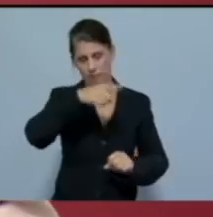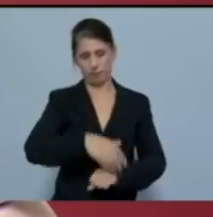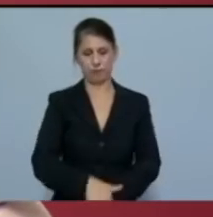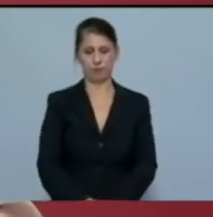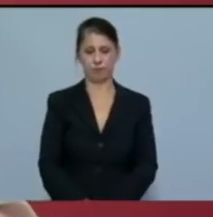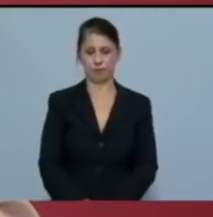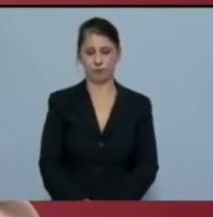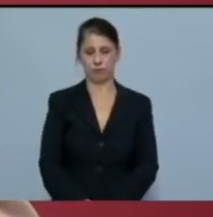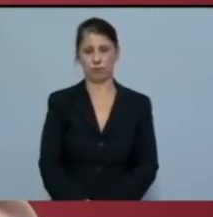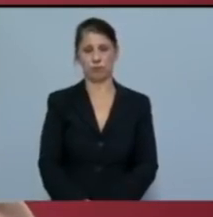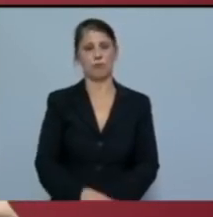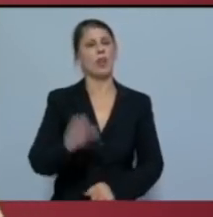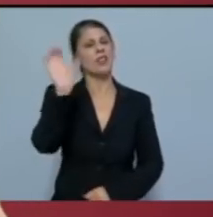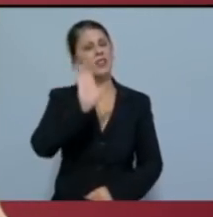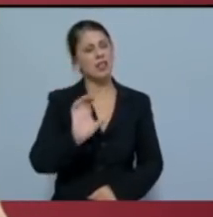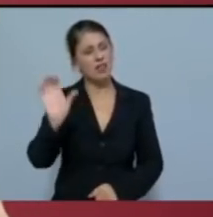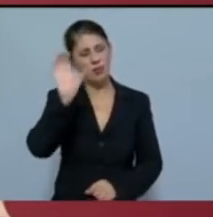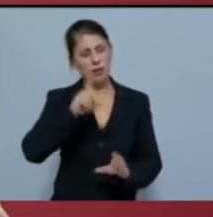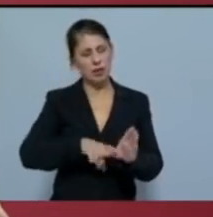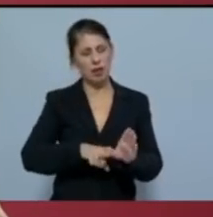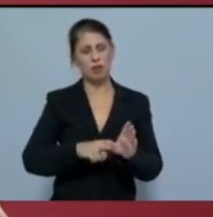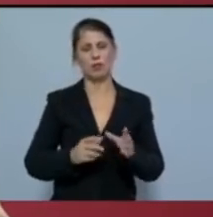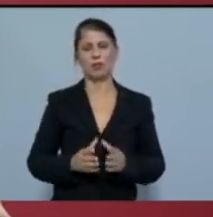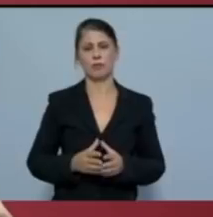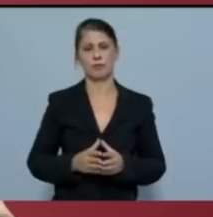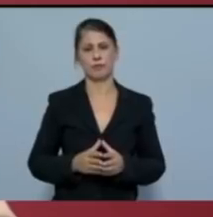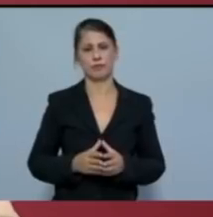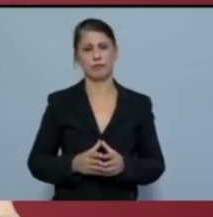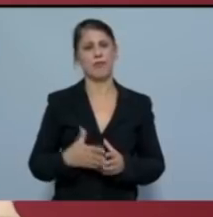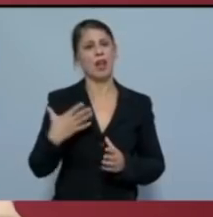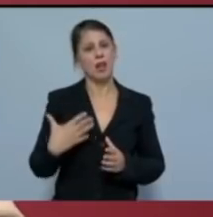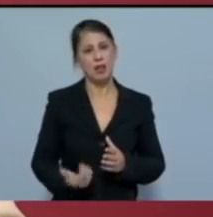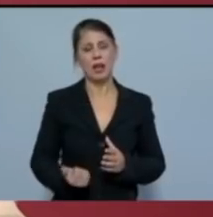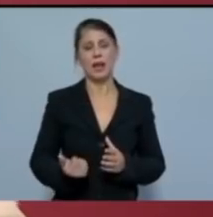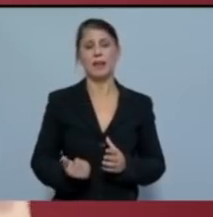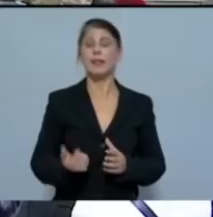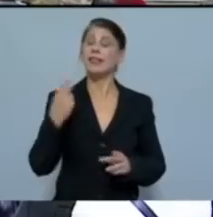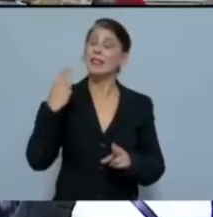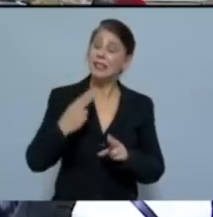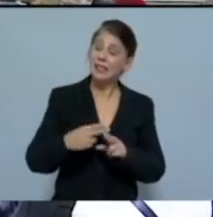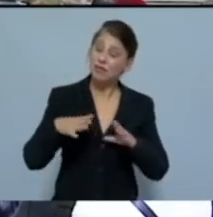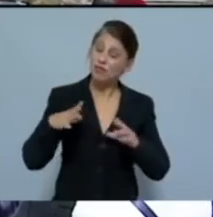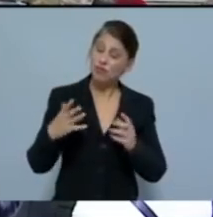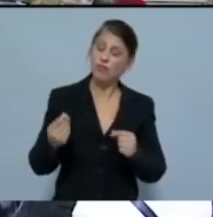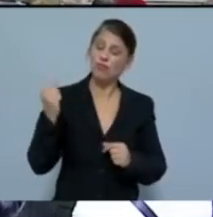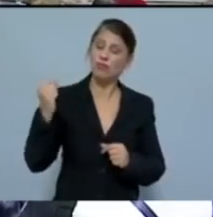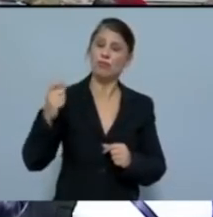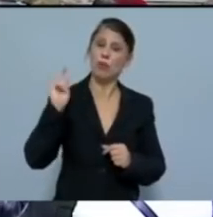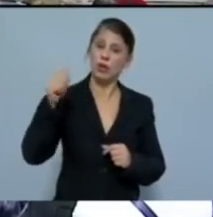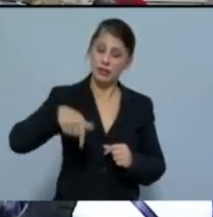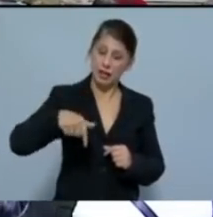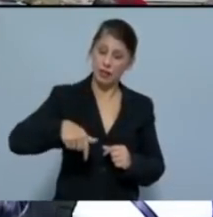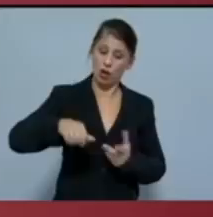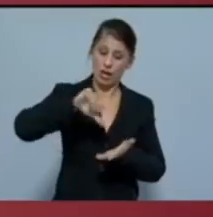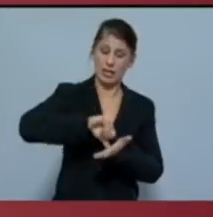Αμερικής, στην Ευρωπαϊκή Ένωση και αποτελεί και κυρίαρχη πολιτική και εδώ για τα αστικά κόμματα